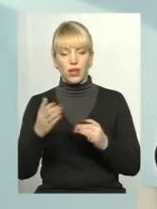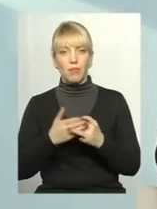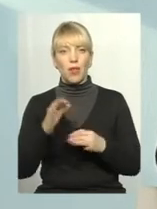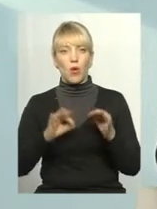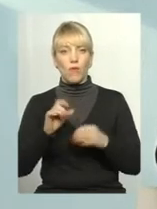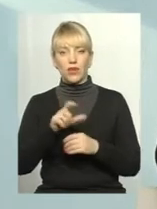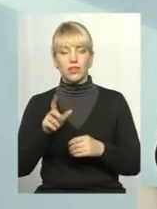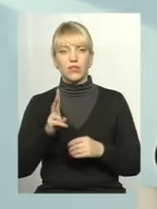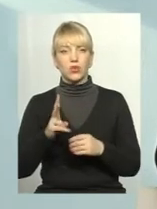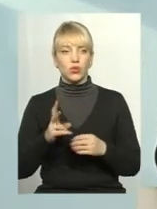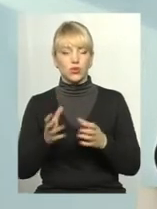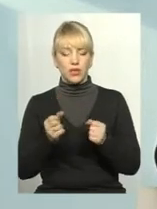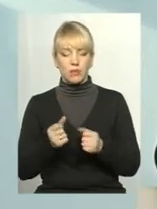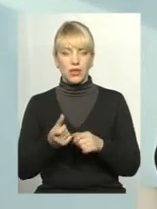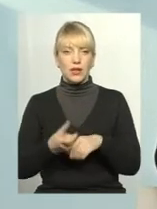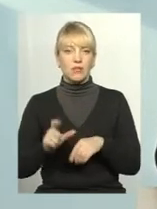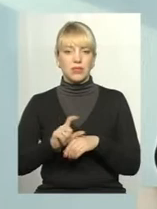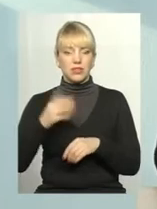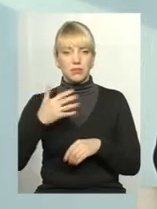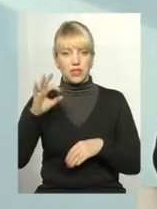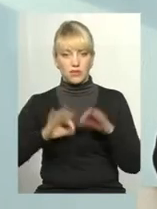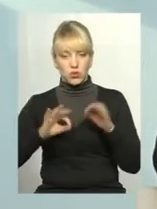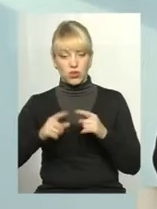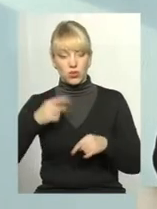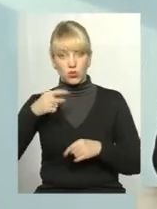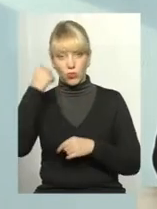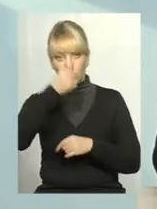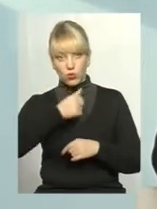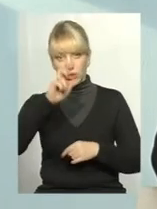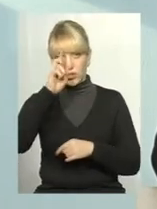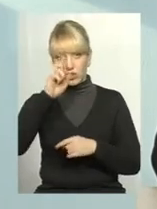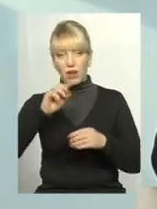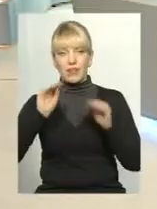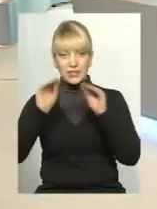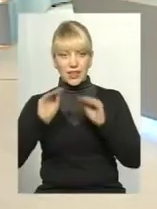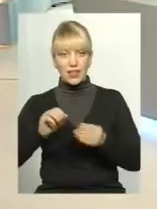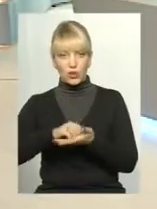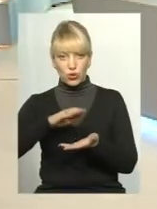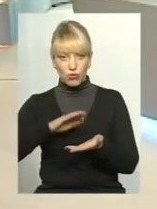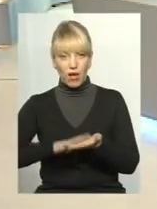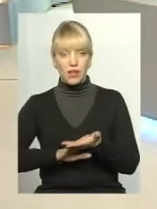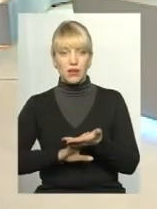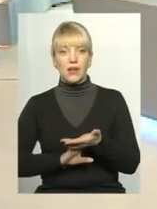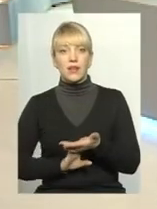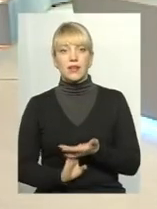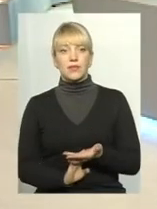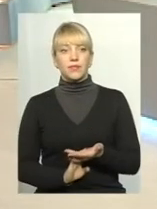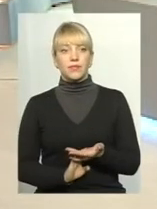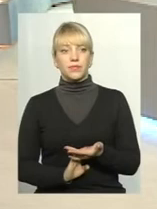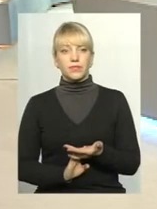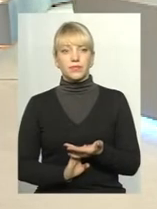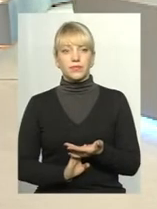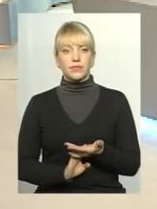отримують за 50%. Це і зараз є. З наступного року держава задекларувала так звану реінбурсацію,